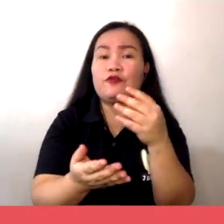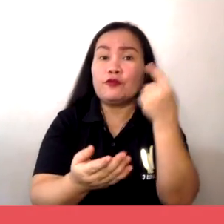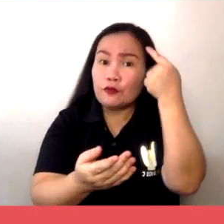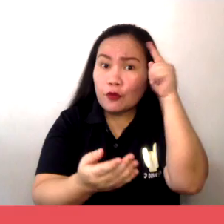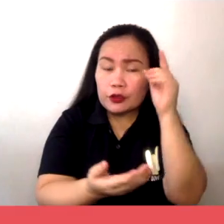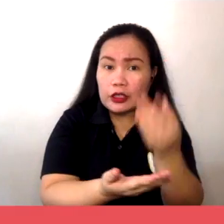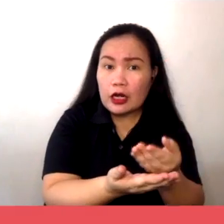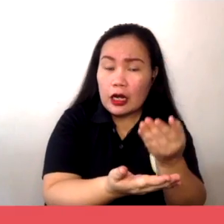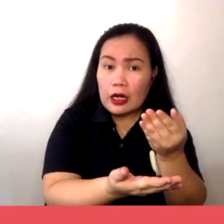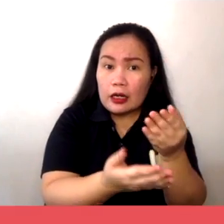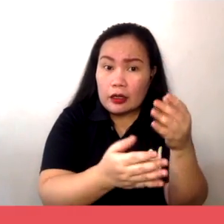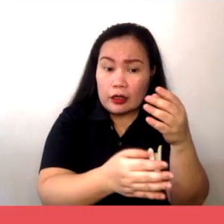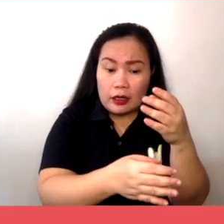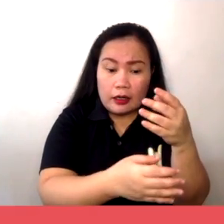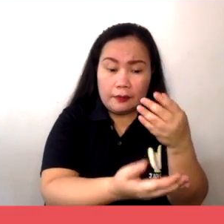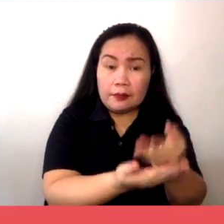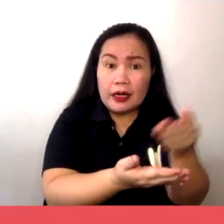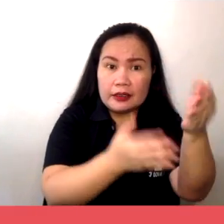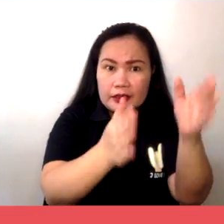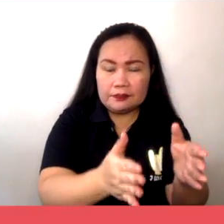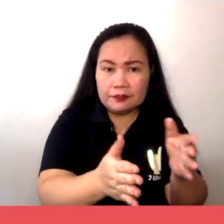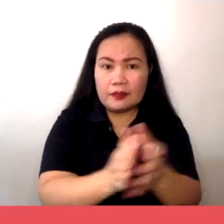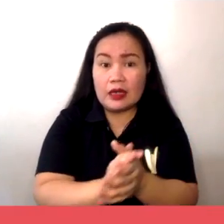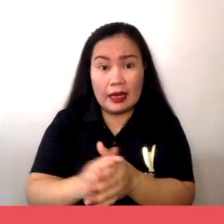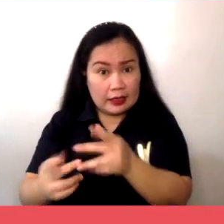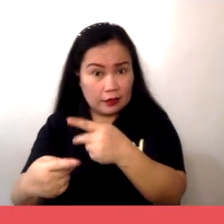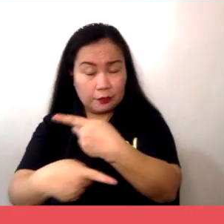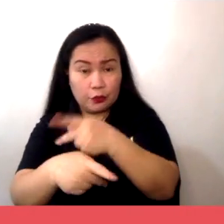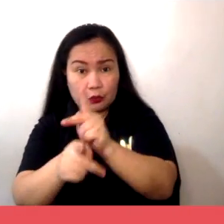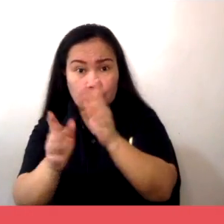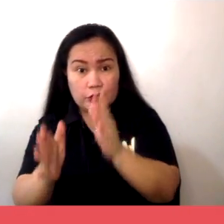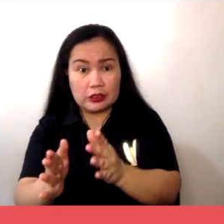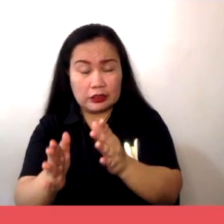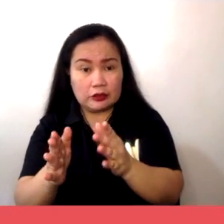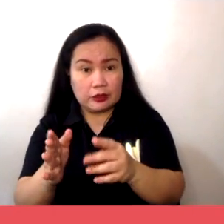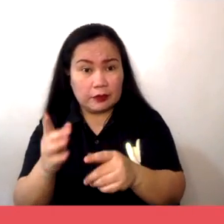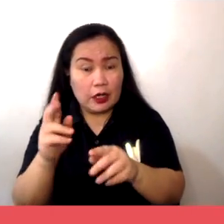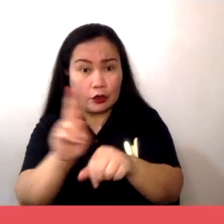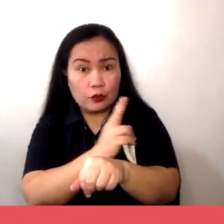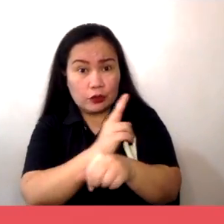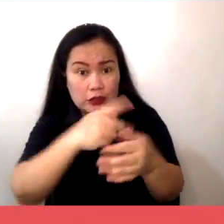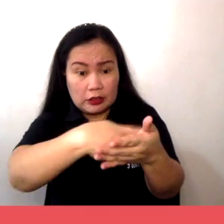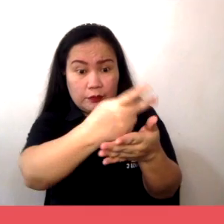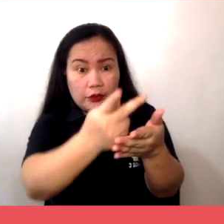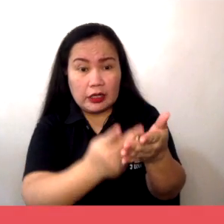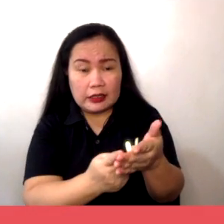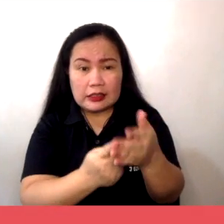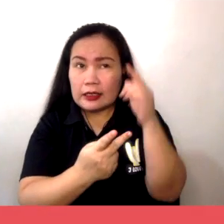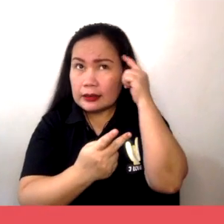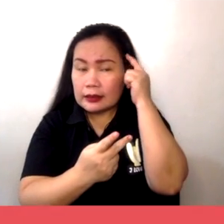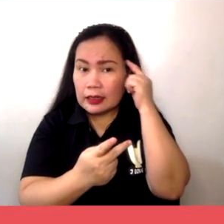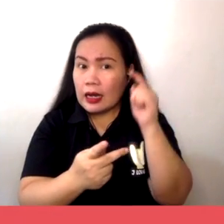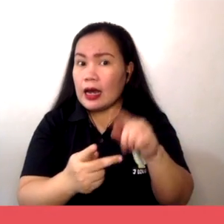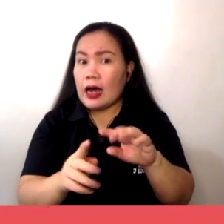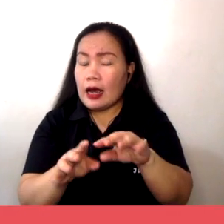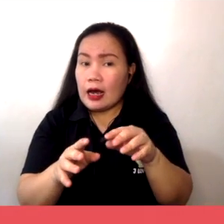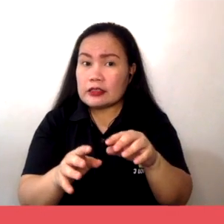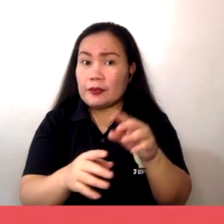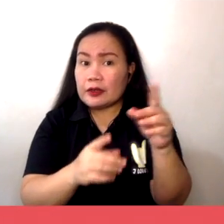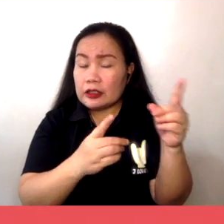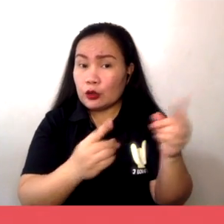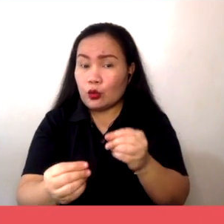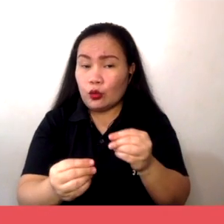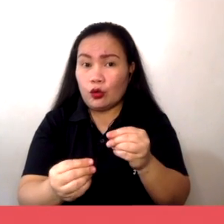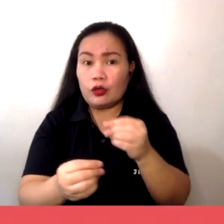Presyo rin ang siyang batayan ng producer sa paggawa ng kanyang mga produkto. Tara, magtungo naman tayo sa